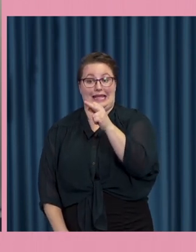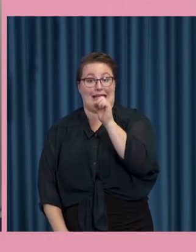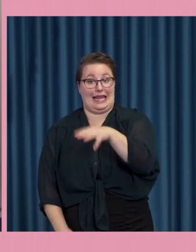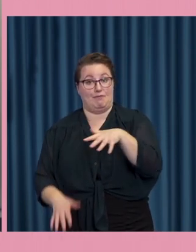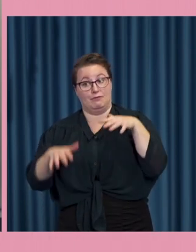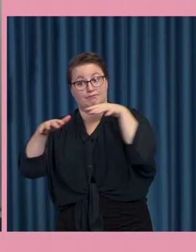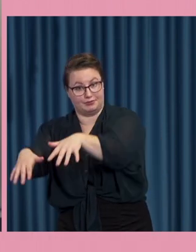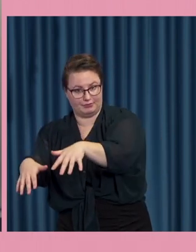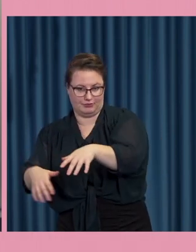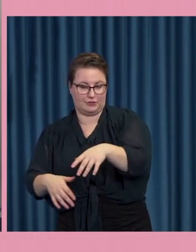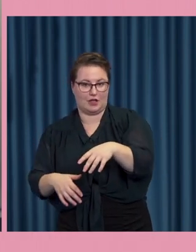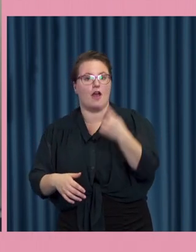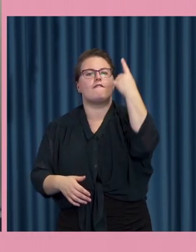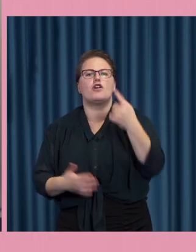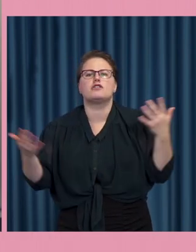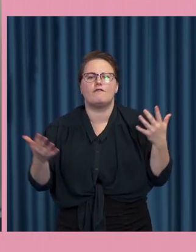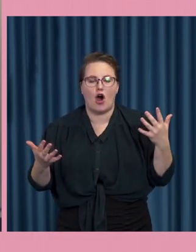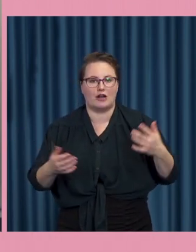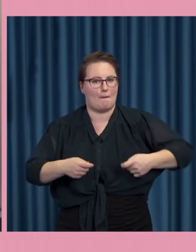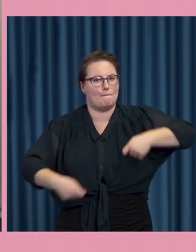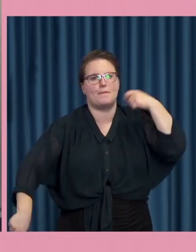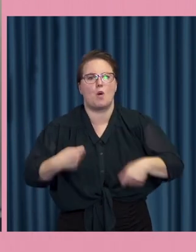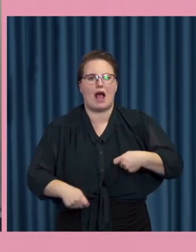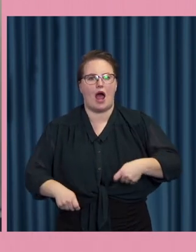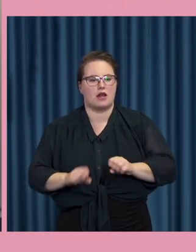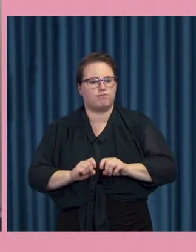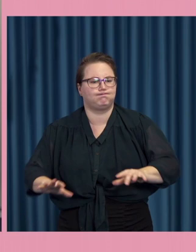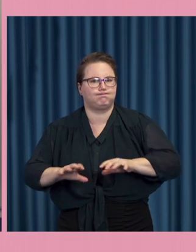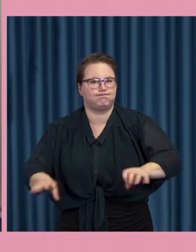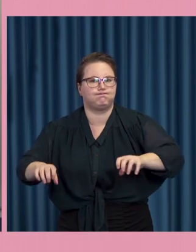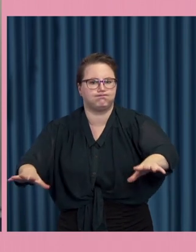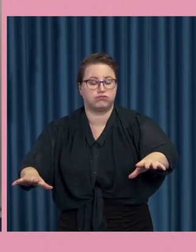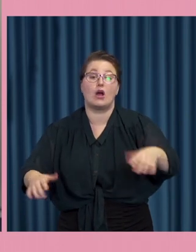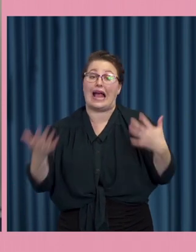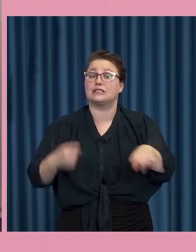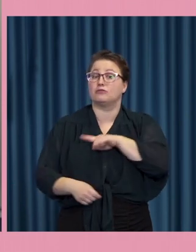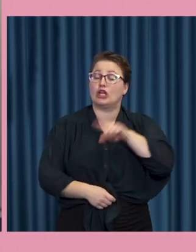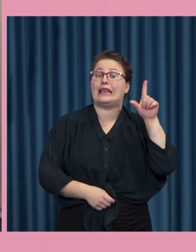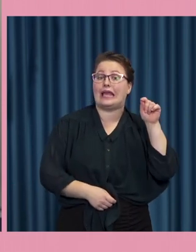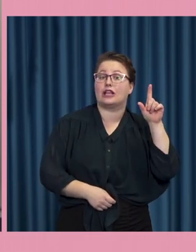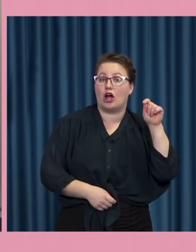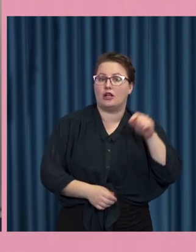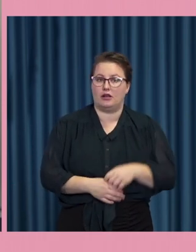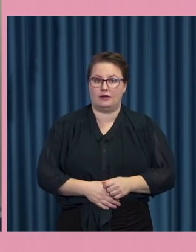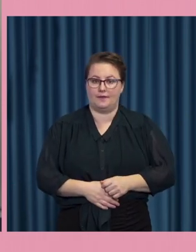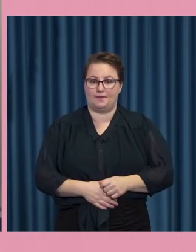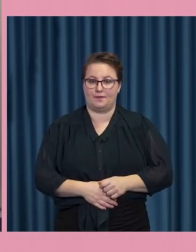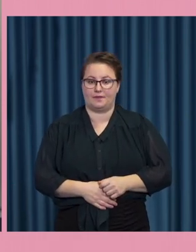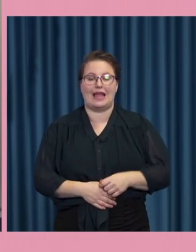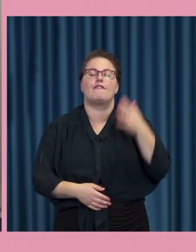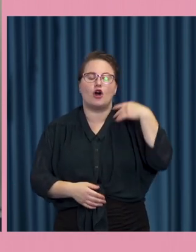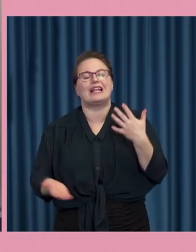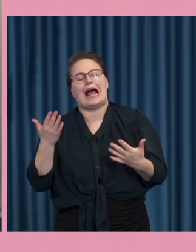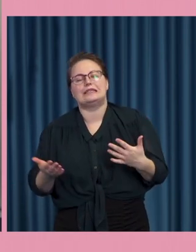med propaganda av olika slag och i viss mån digitalt. Men idag digitaliseras sådant i väldigt hög